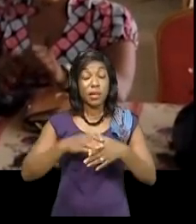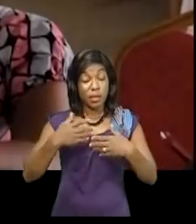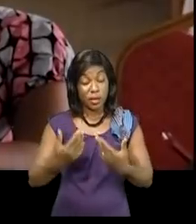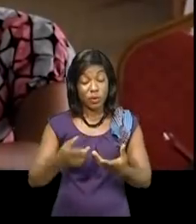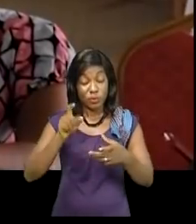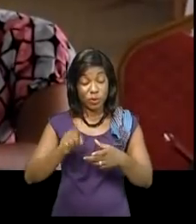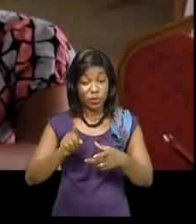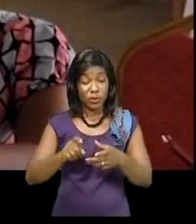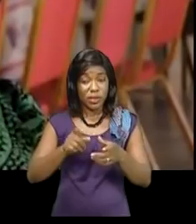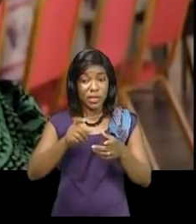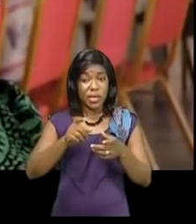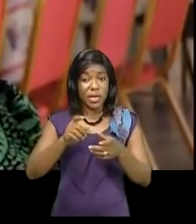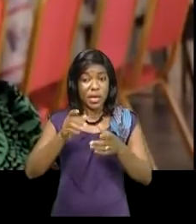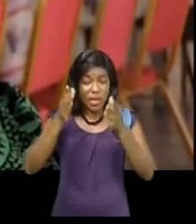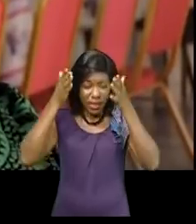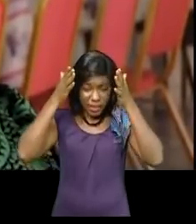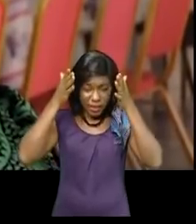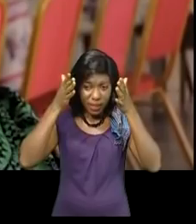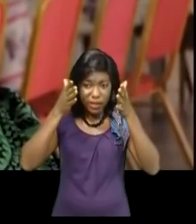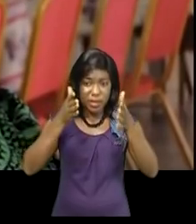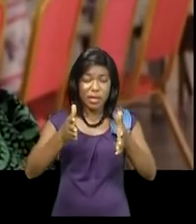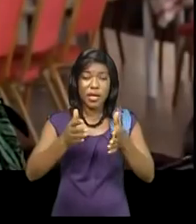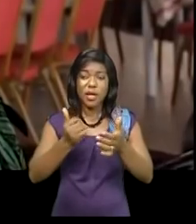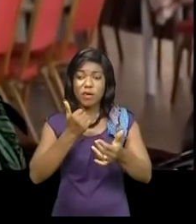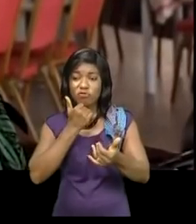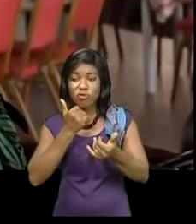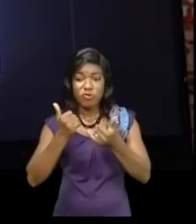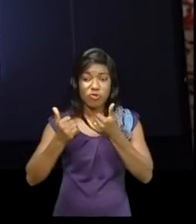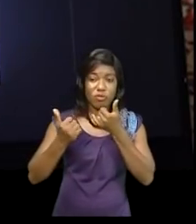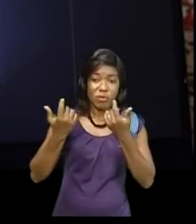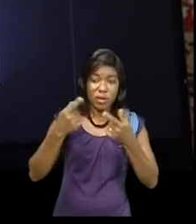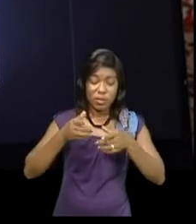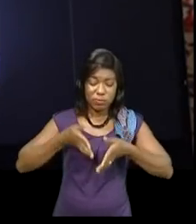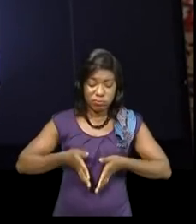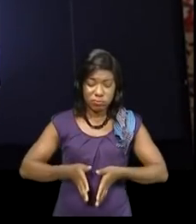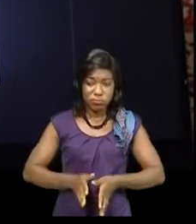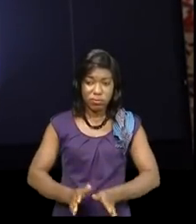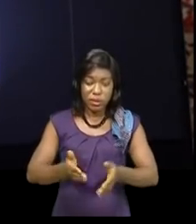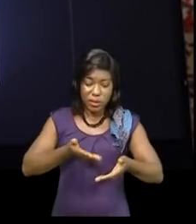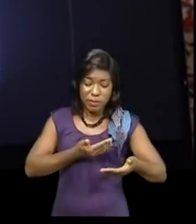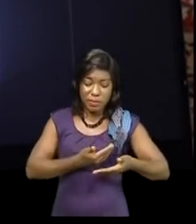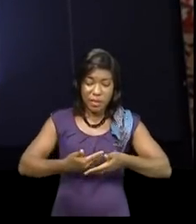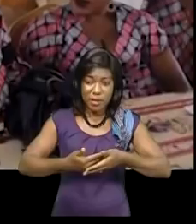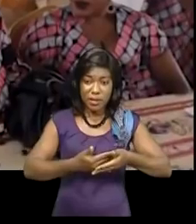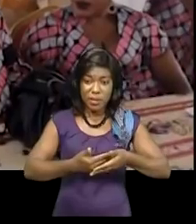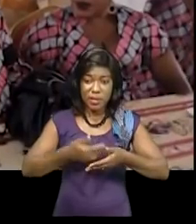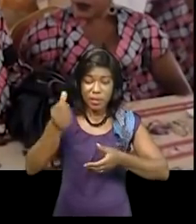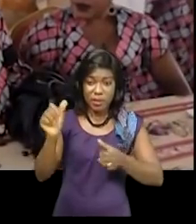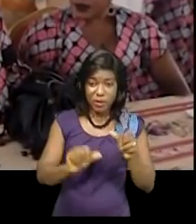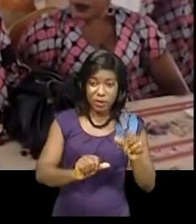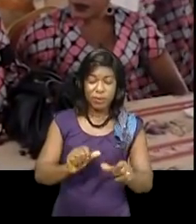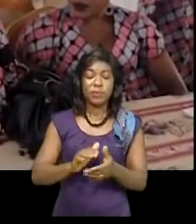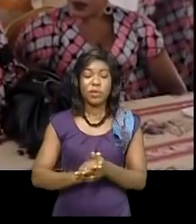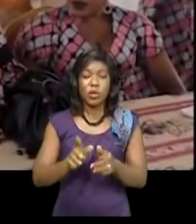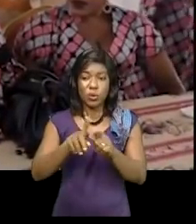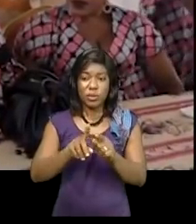attentif ou attentive pour toute malformation sur les seins maternels pour prévenir et éviter les cancers de seins une pathologie